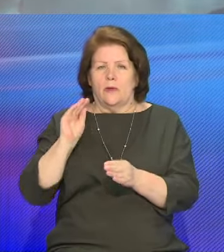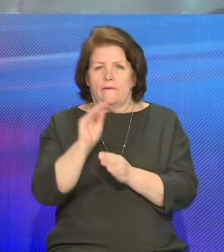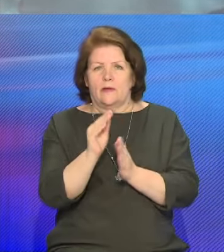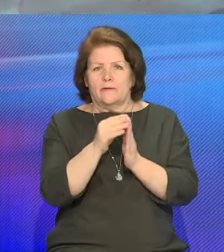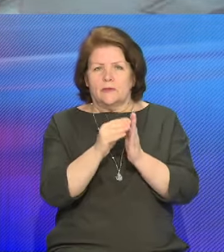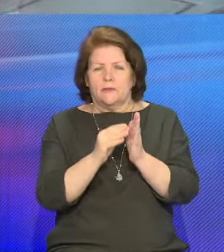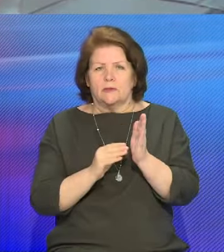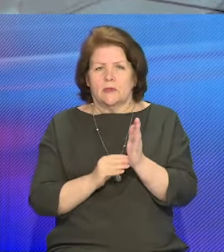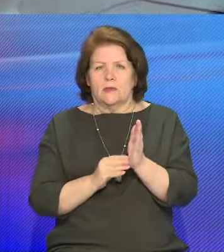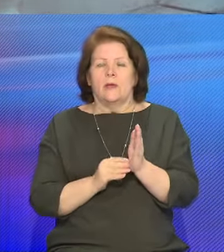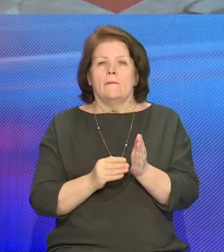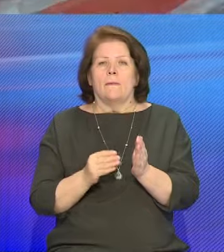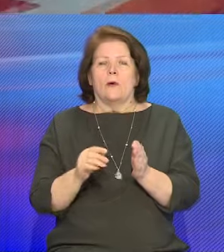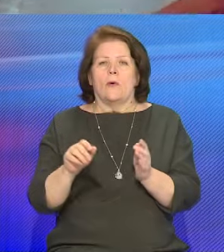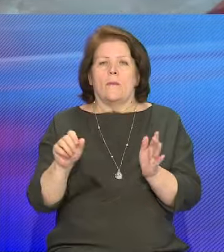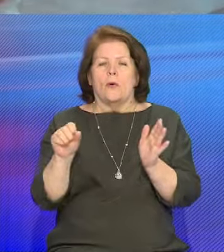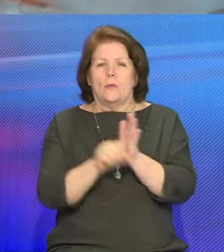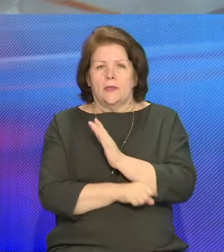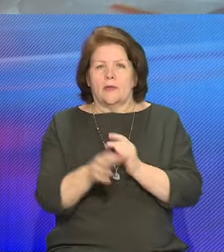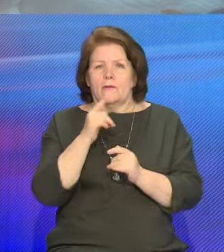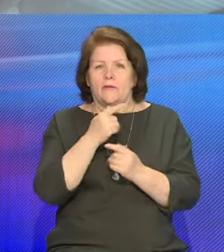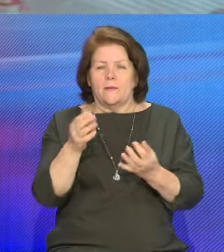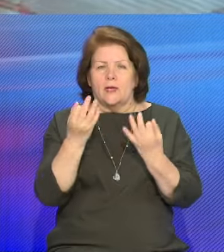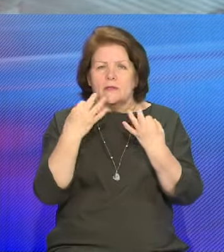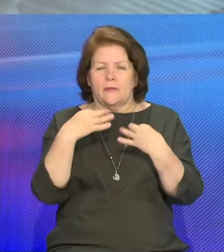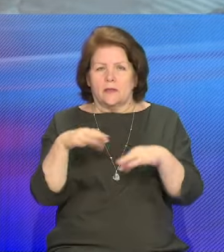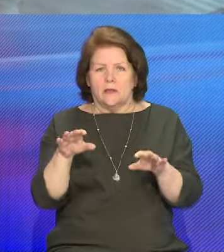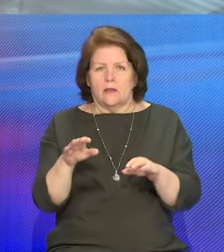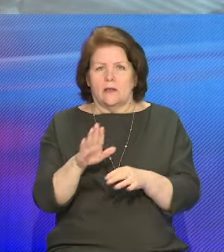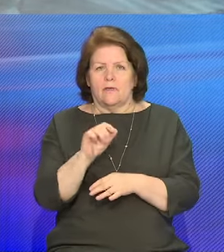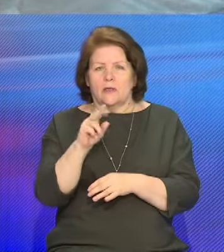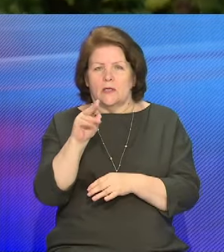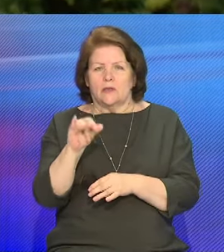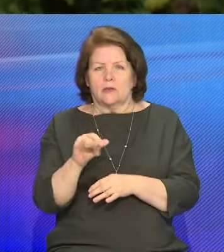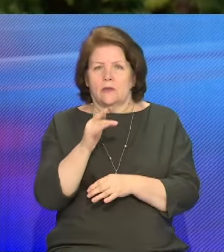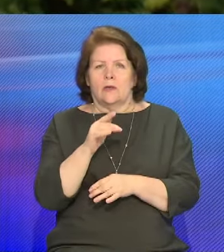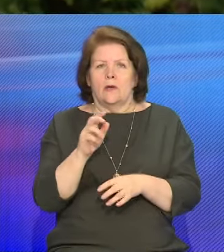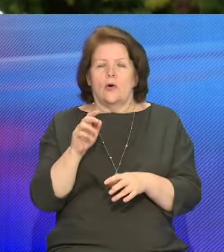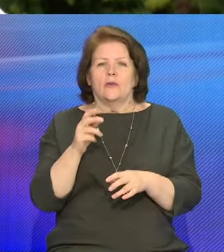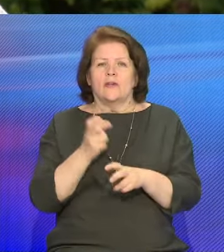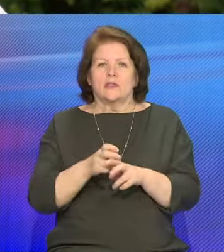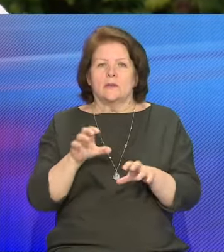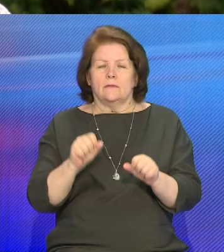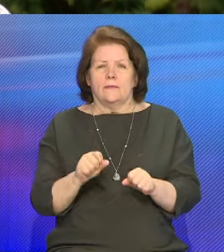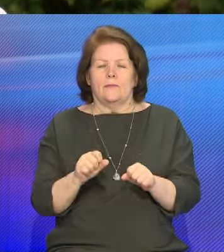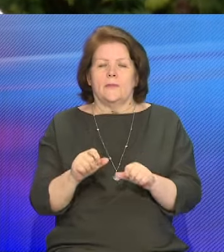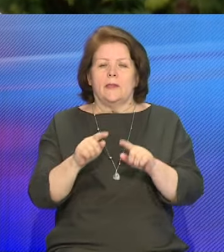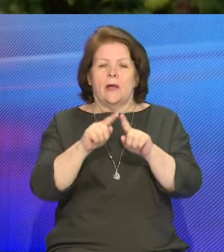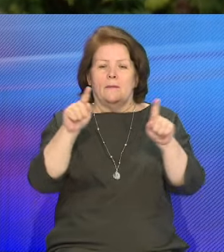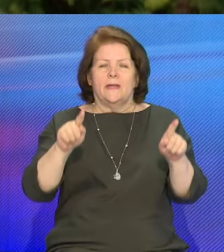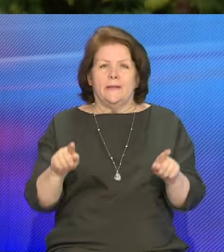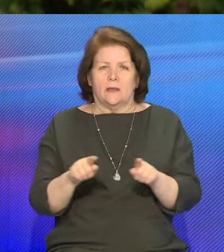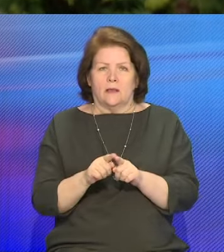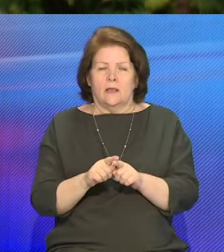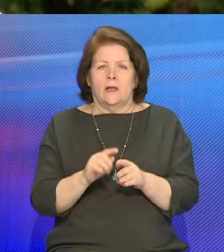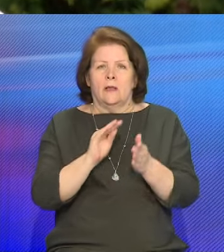вызволении агрогородка Вертялишки от немецко-фашистских захопников. На памятных плитах отражены фамилии